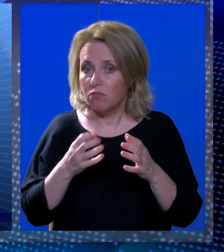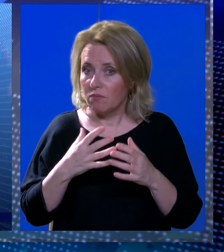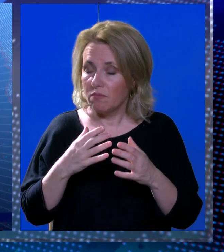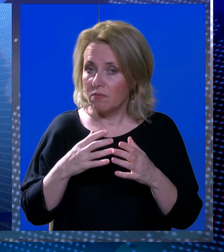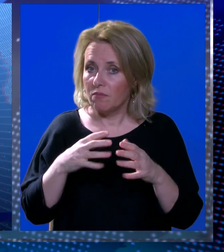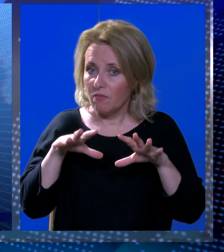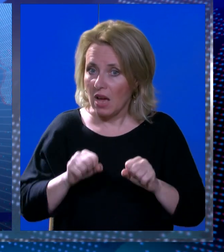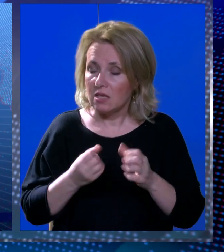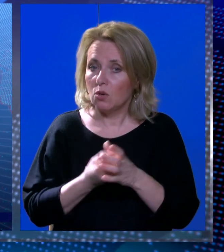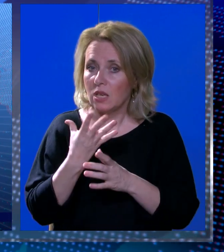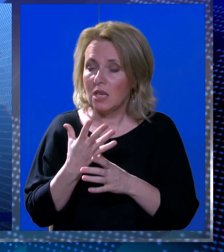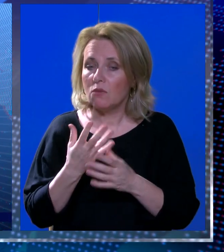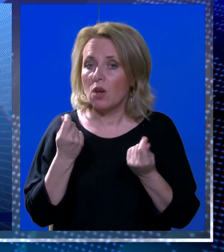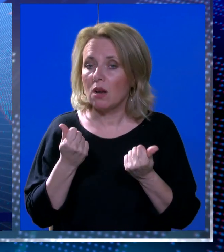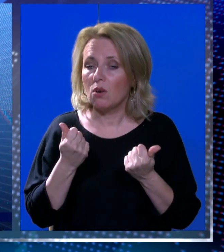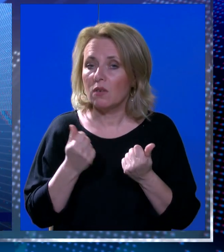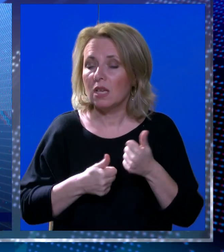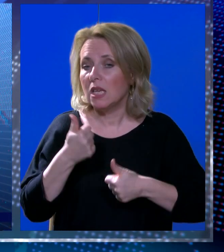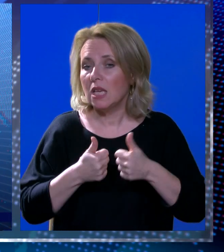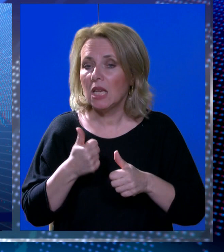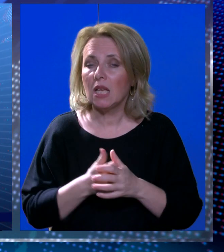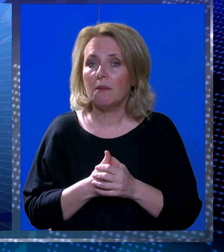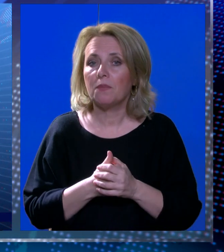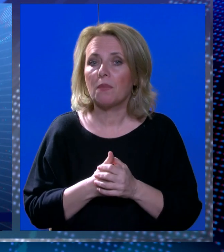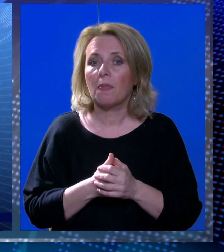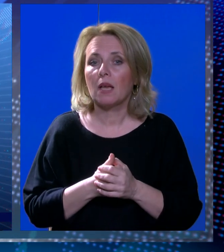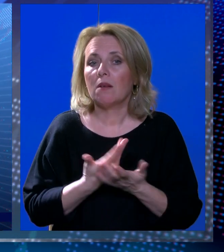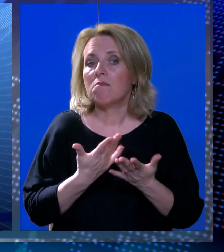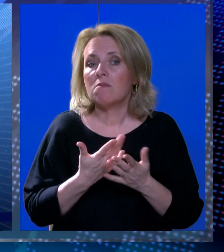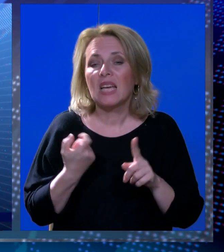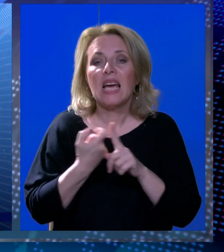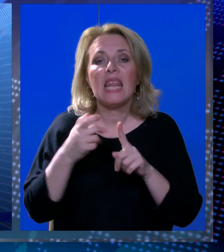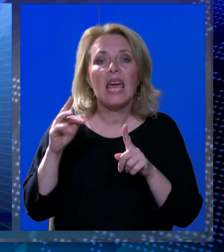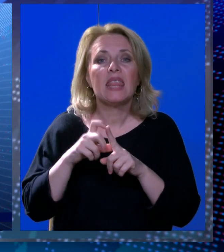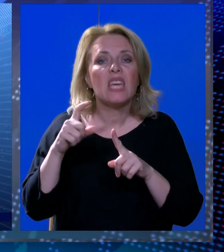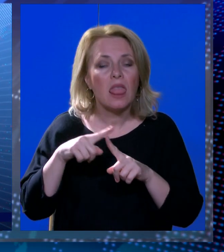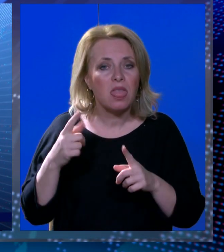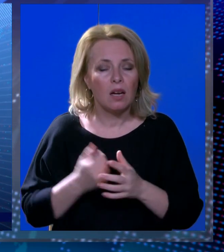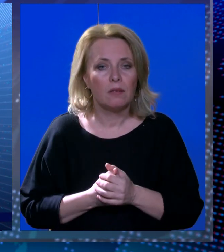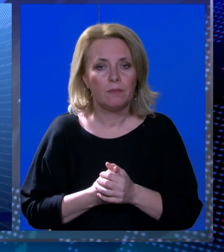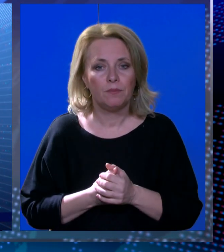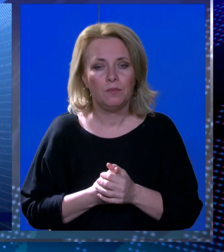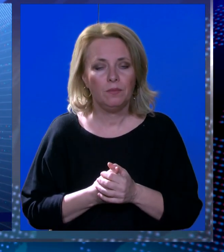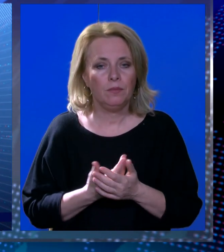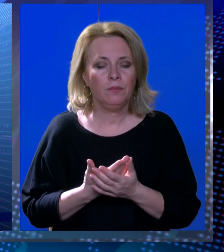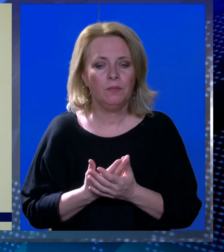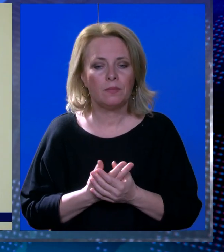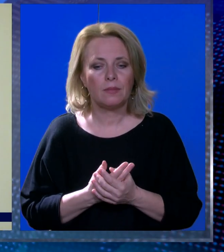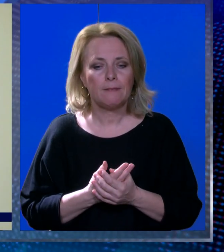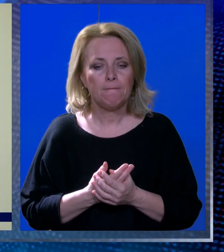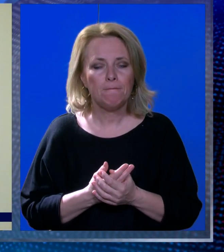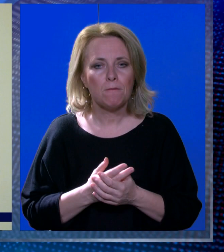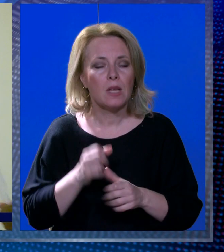poračuna. Ako to ne bude moguće, onda ćemo posjeći za nekom kreditnom linijom kako bi osigurali dostatna sredstva.